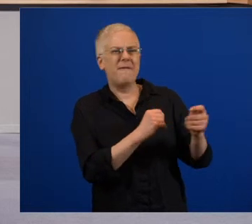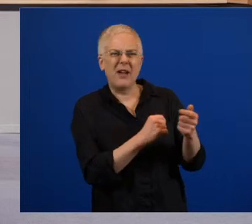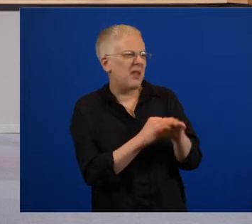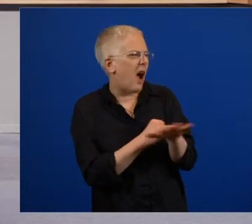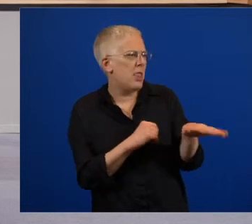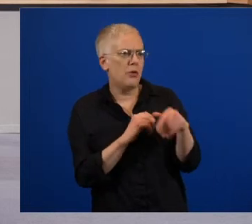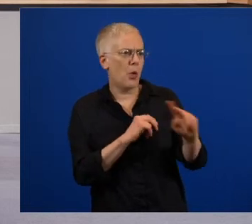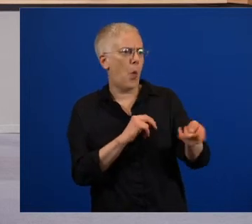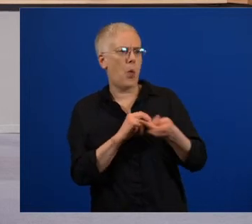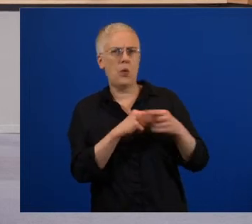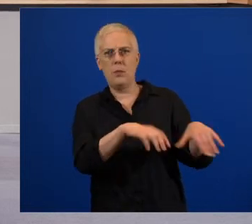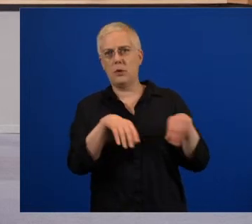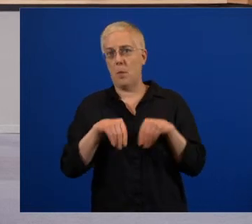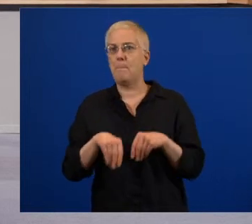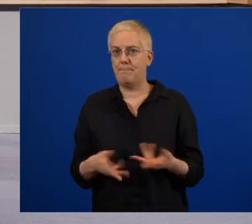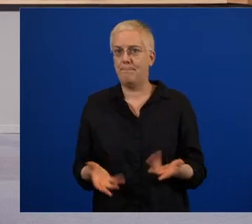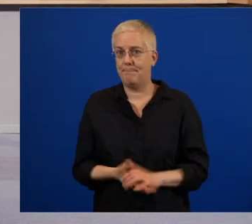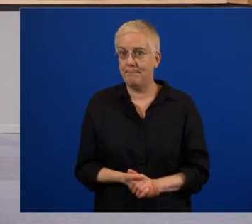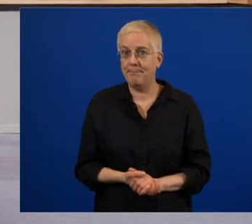Herr Hadler.